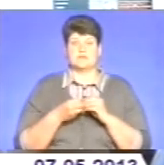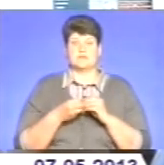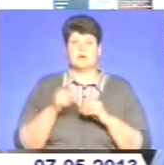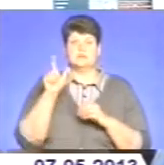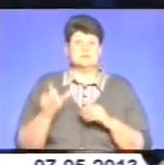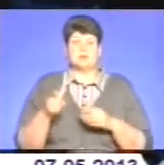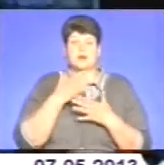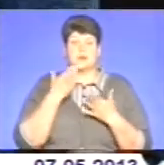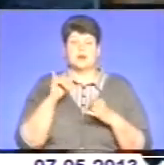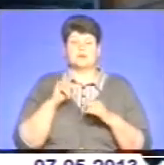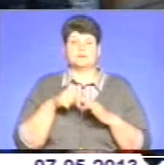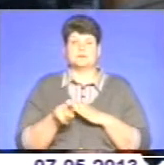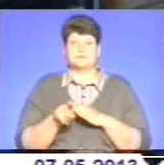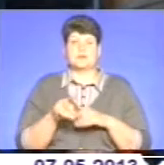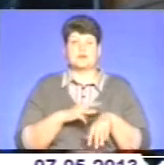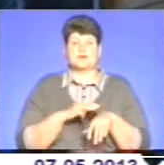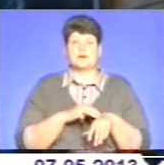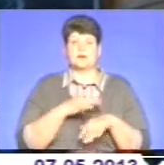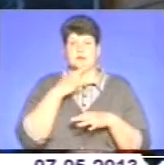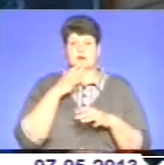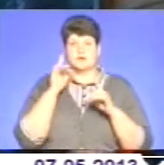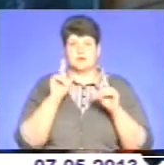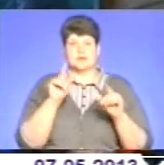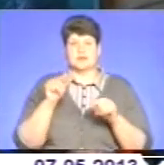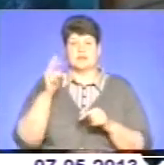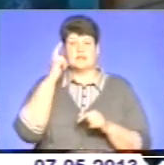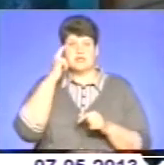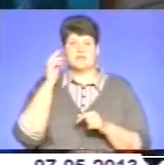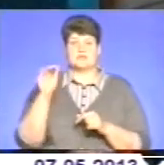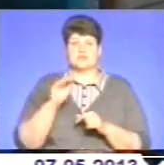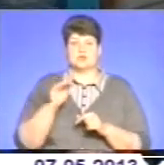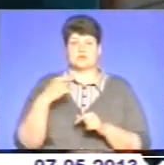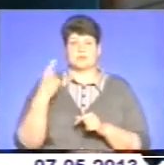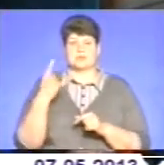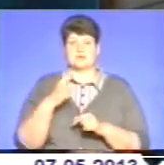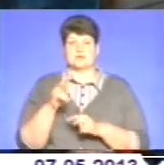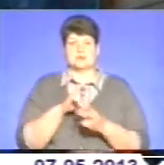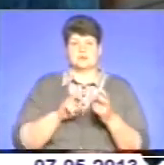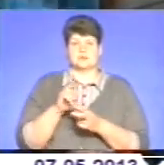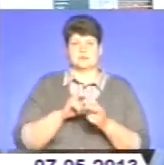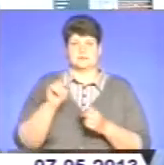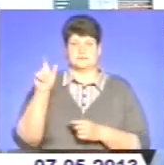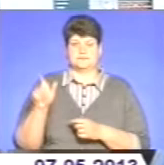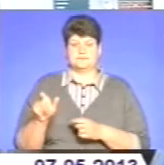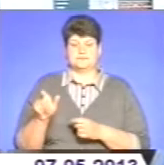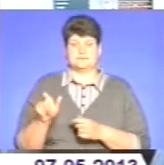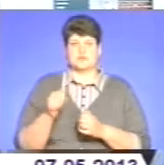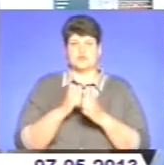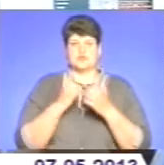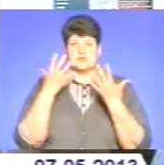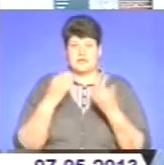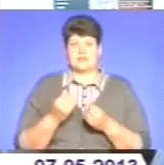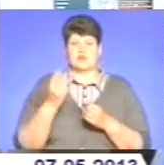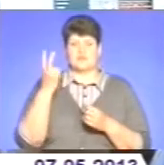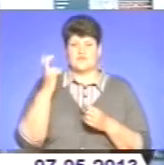подітися. Міліціонери неодноразово виїжджали у місто Київ, Житомирську та Київську області на пошуки зловмисника. Щоденно понад дві сотні